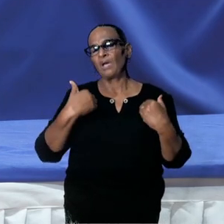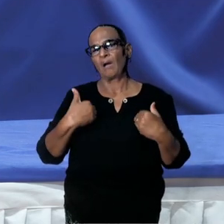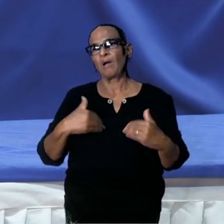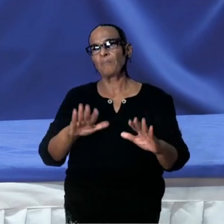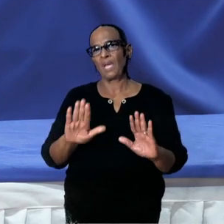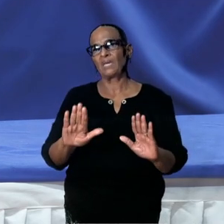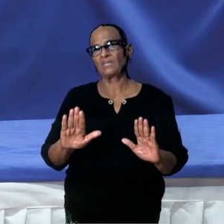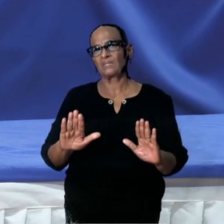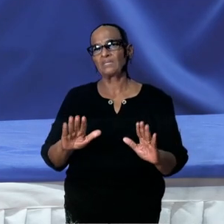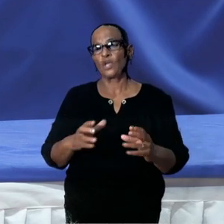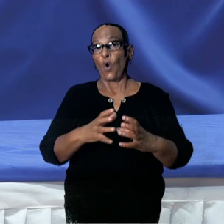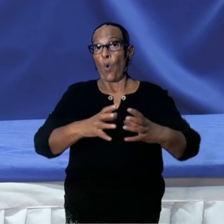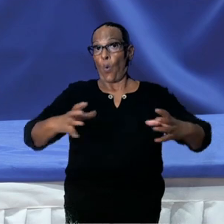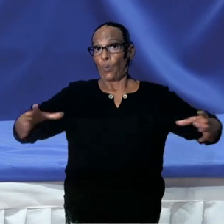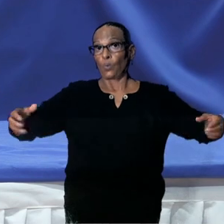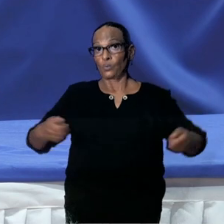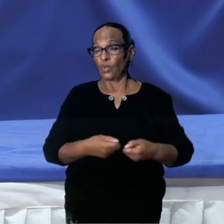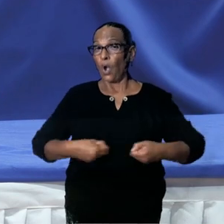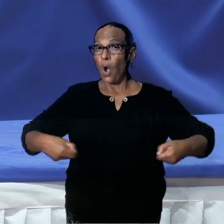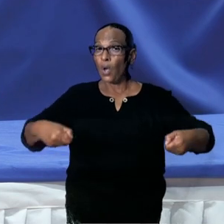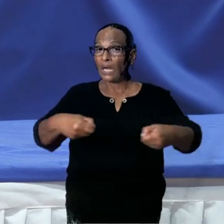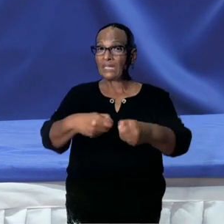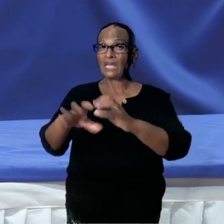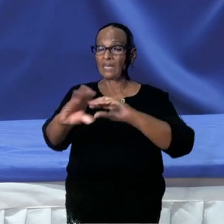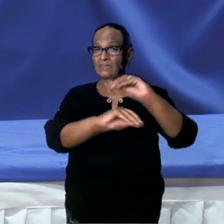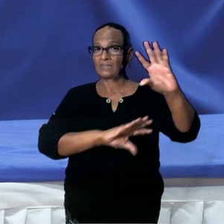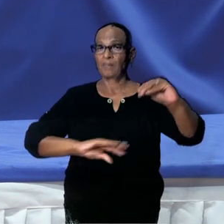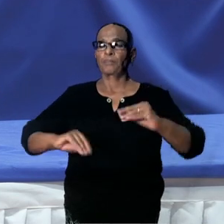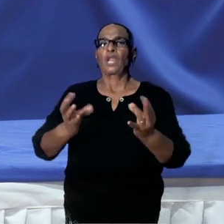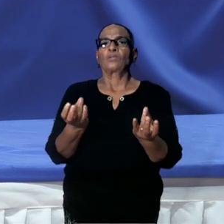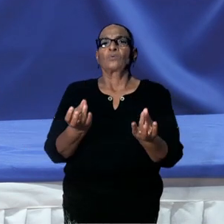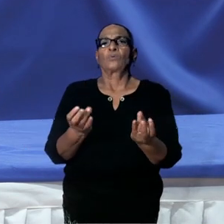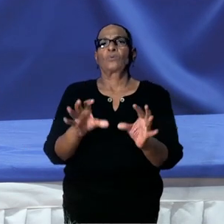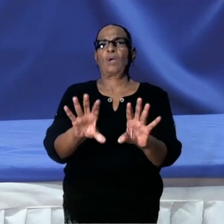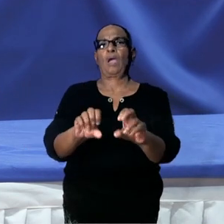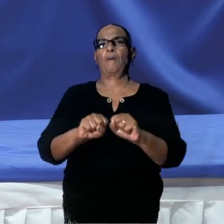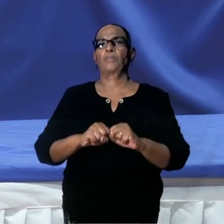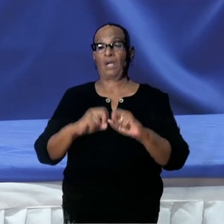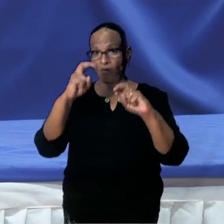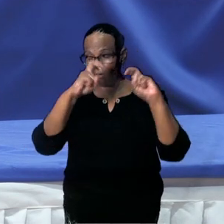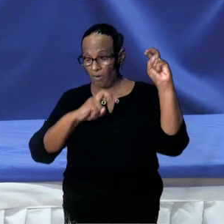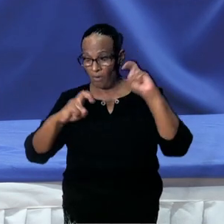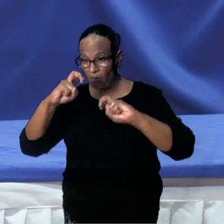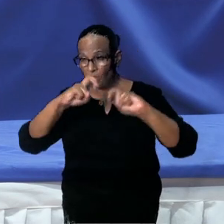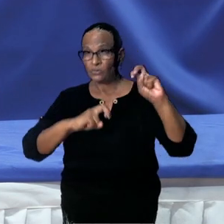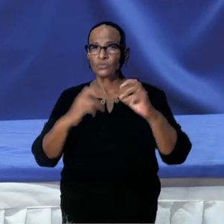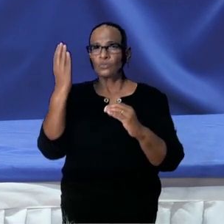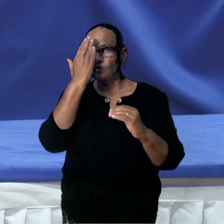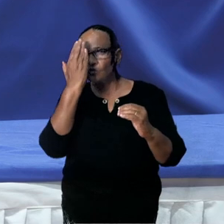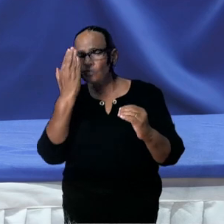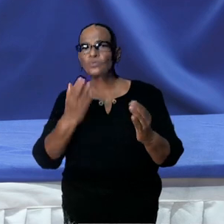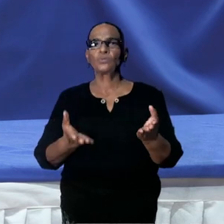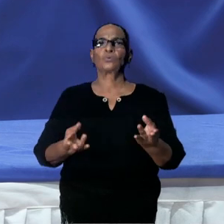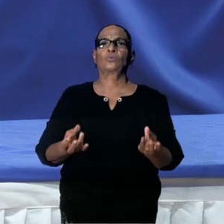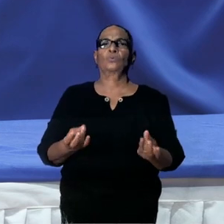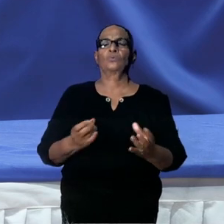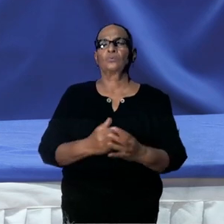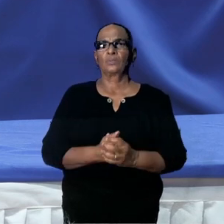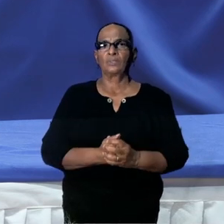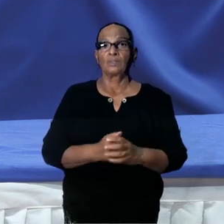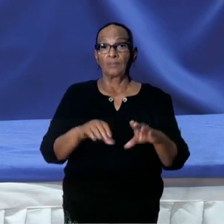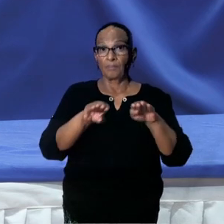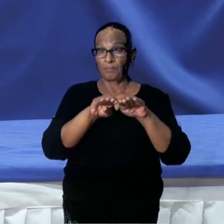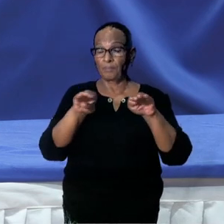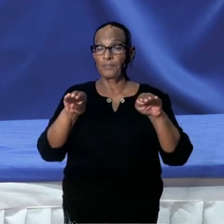hebben we grote organisaties en geweldige wetenschappers die alle onderzoeksresultaten bestuderen. En op basis